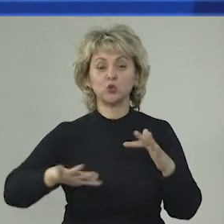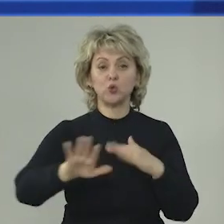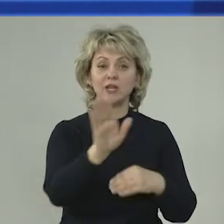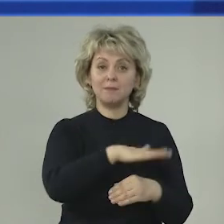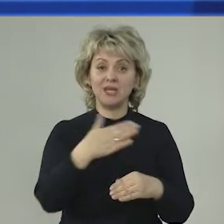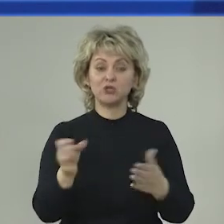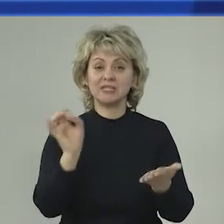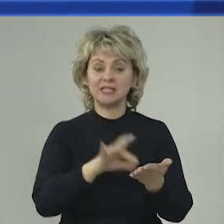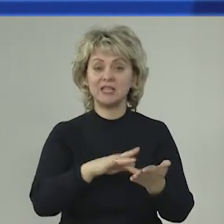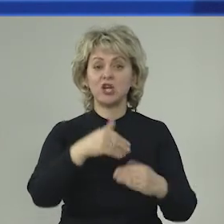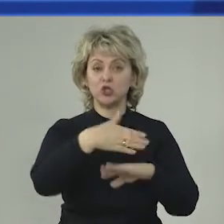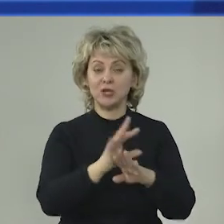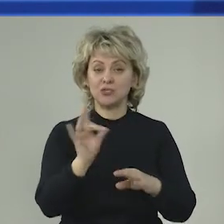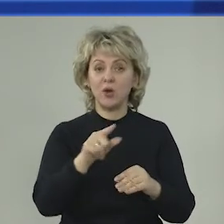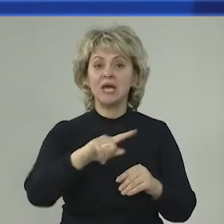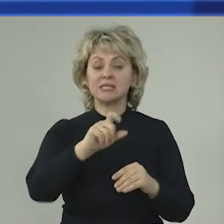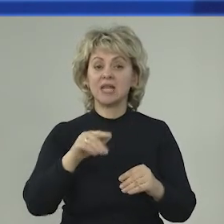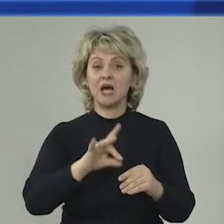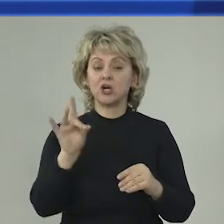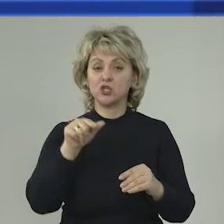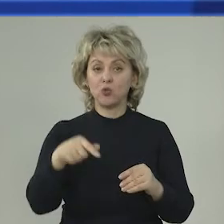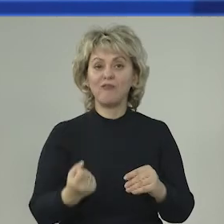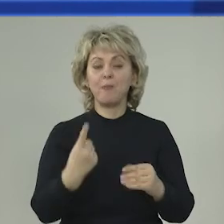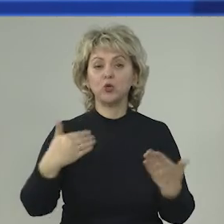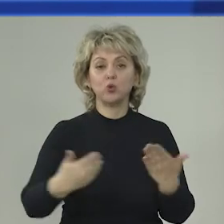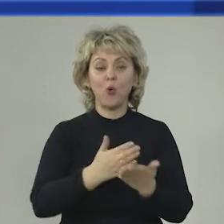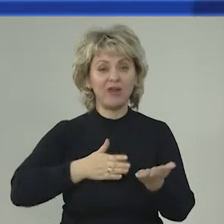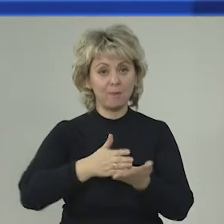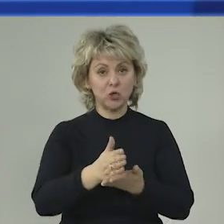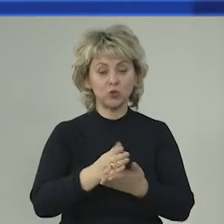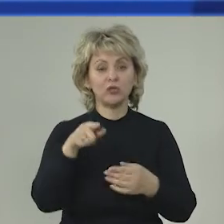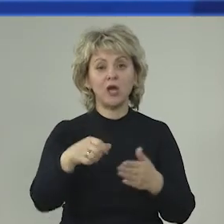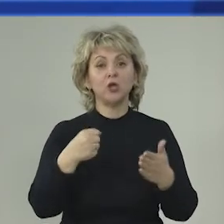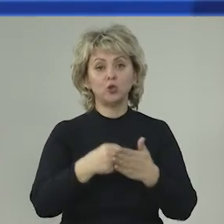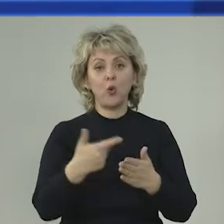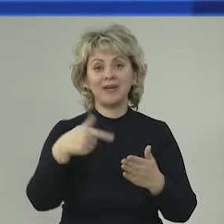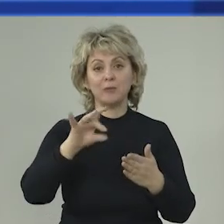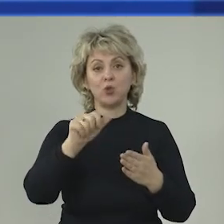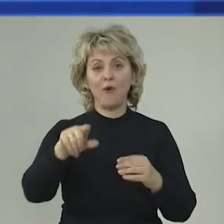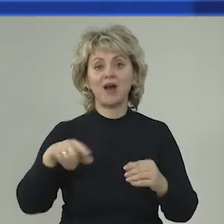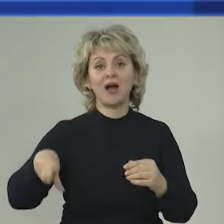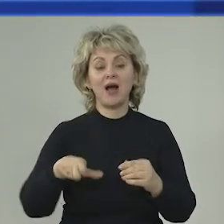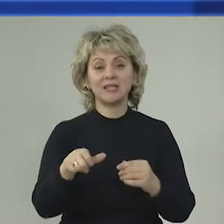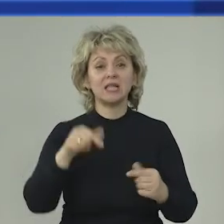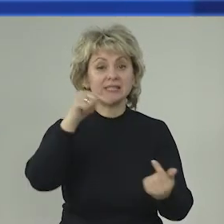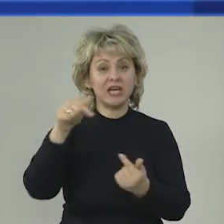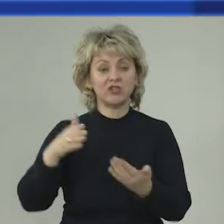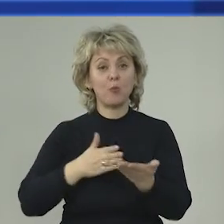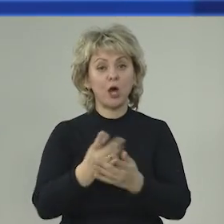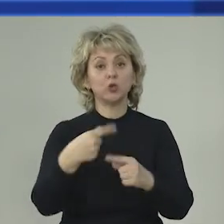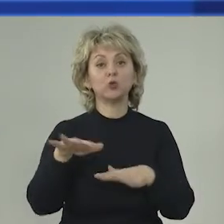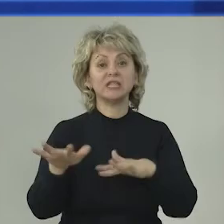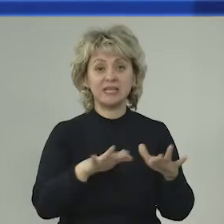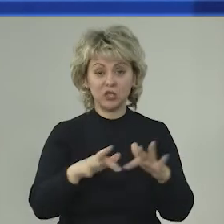между центральной частью Ростова и между Ростовом. У нас появятся новые маршруты до Грибного канала, скорректированные маршруты, которые